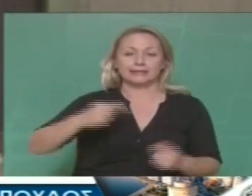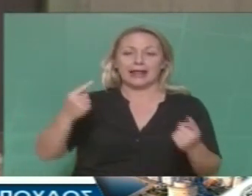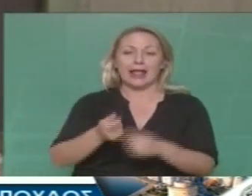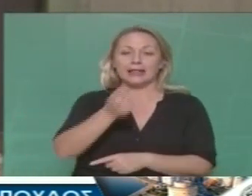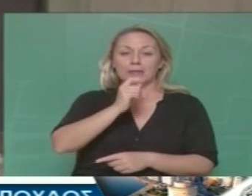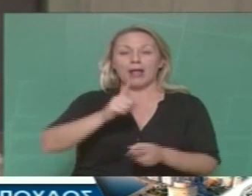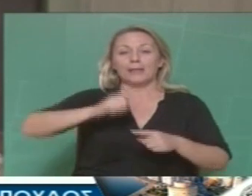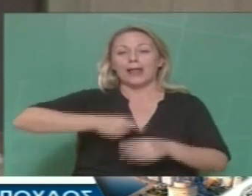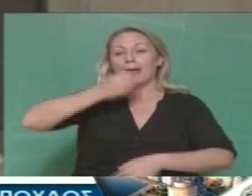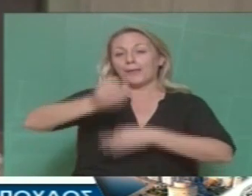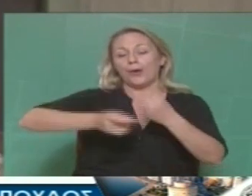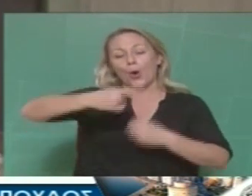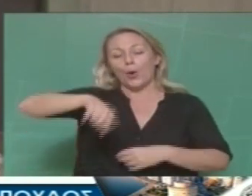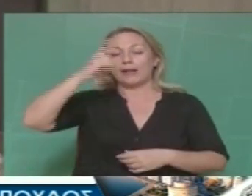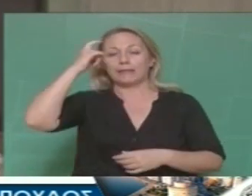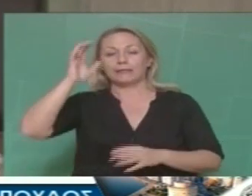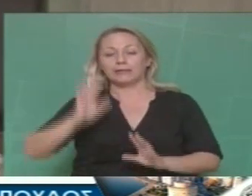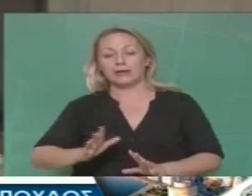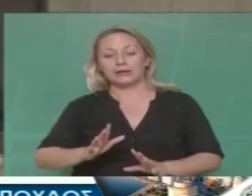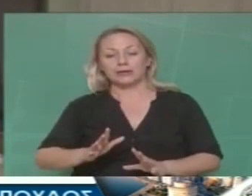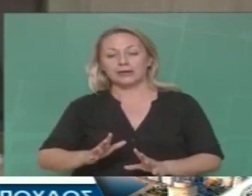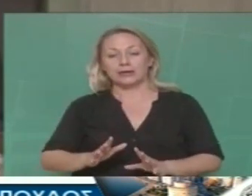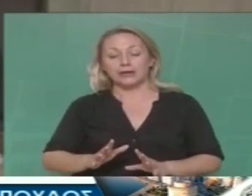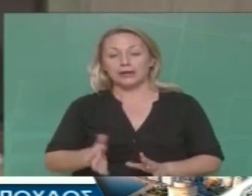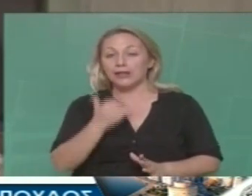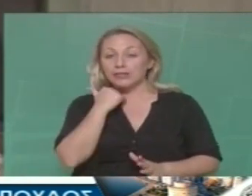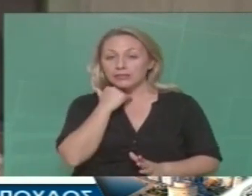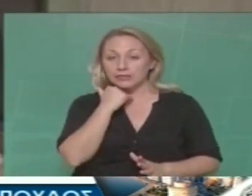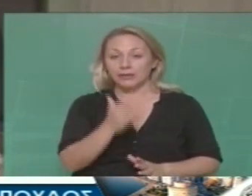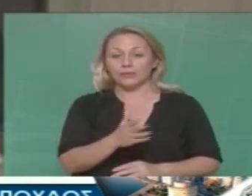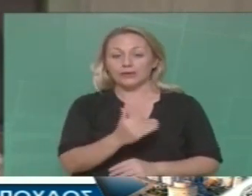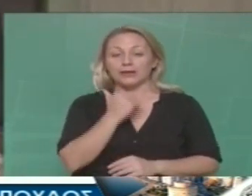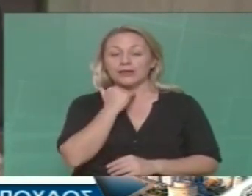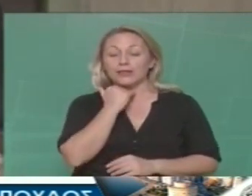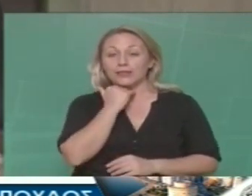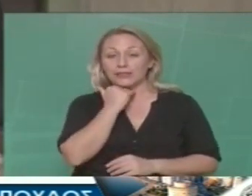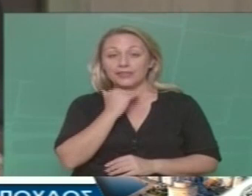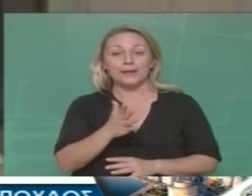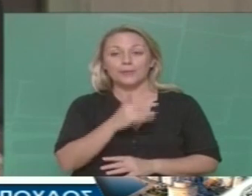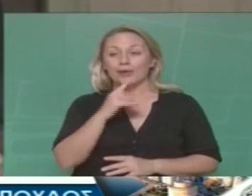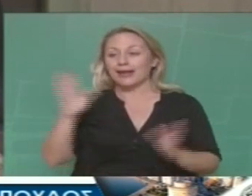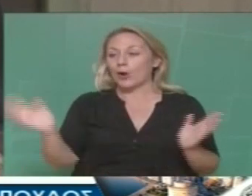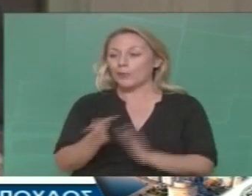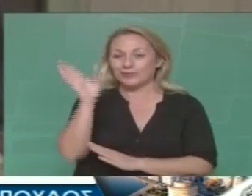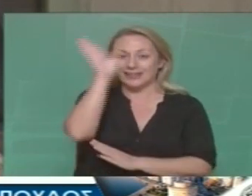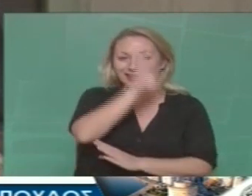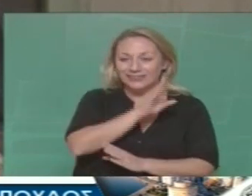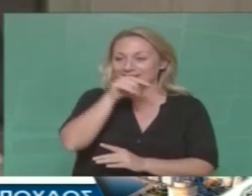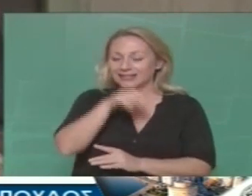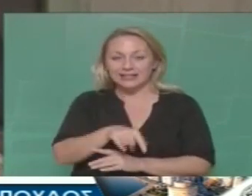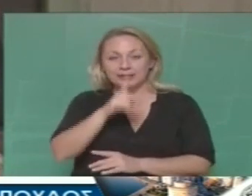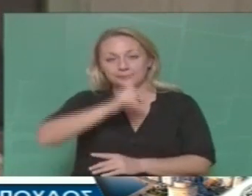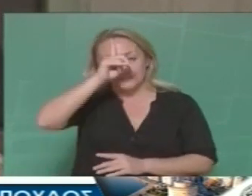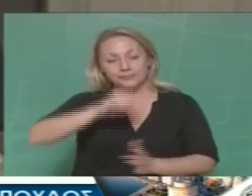καταλαβαίνουμε για ποιους μιλάμε, δεν μπορεί να κρύψει κανέναν από την